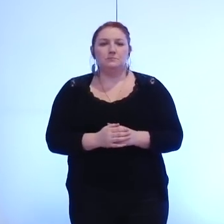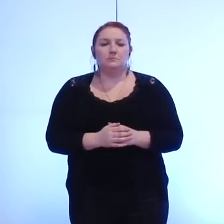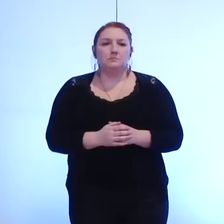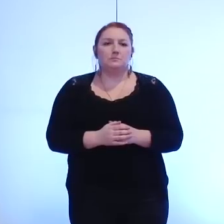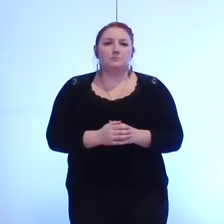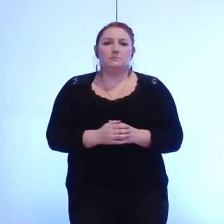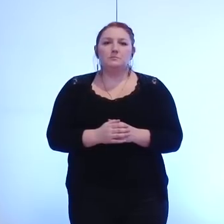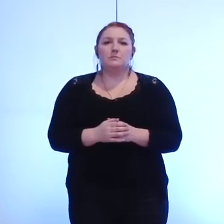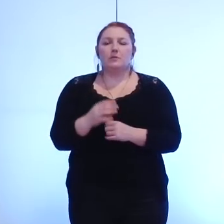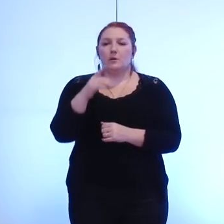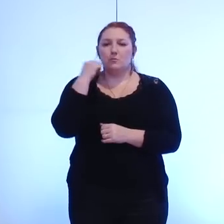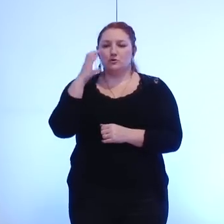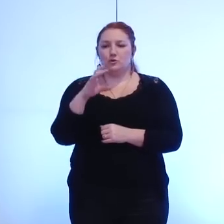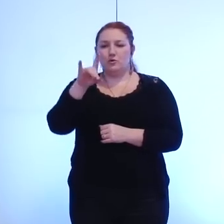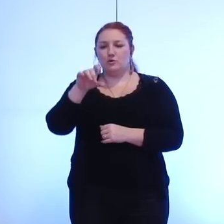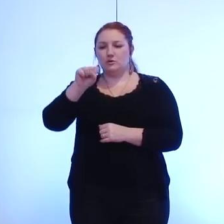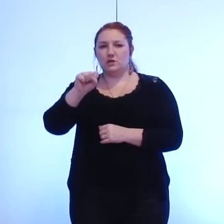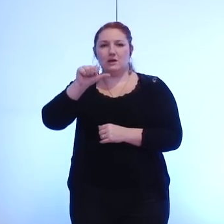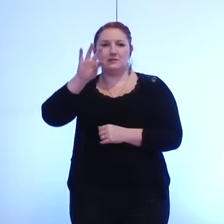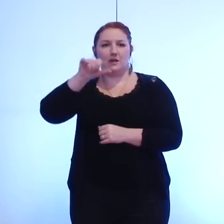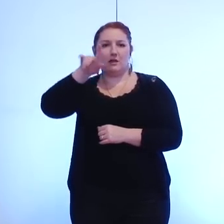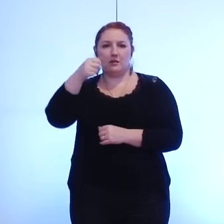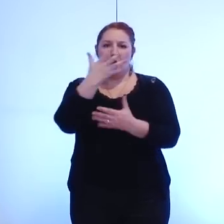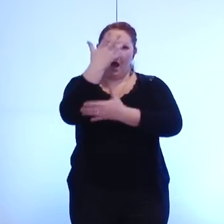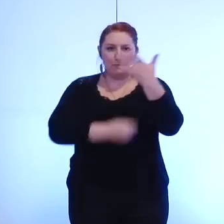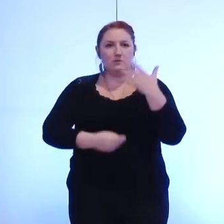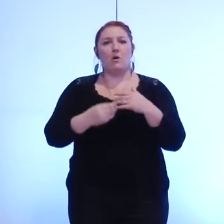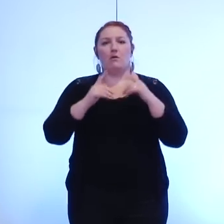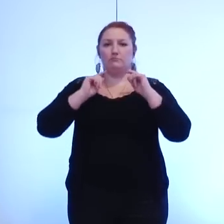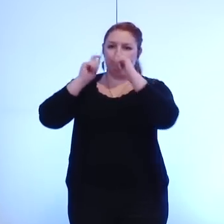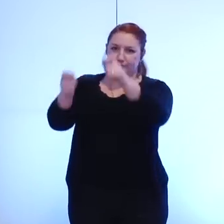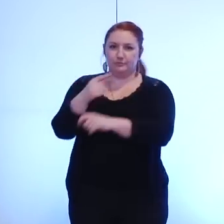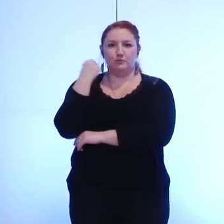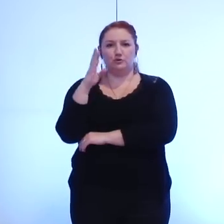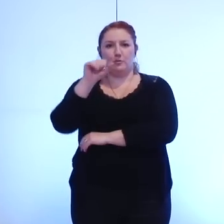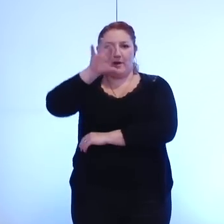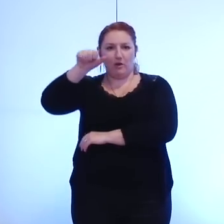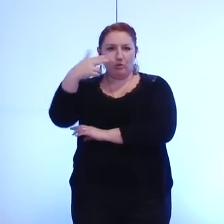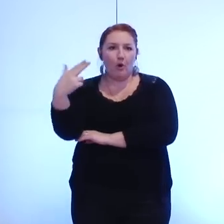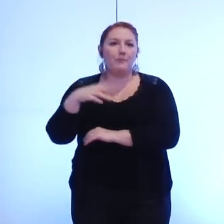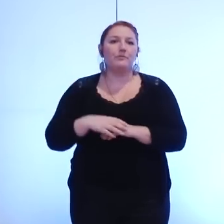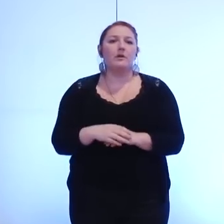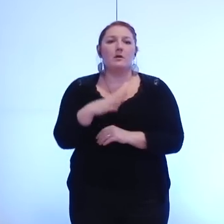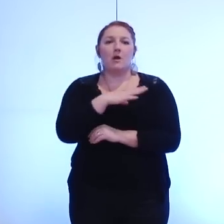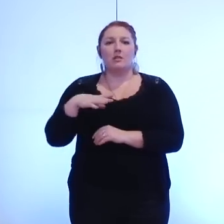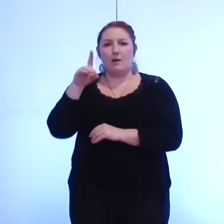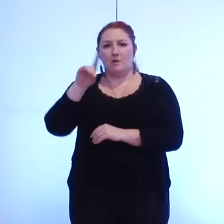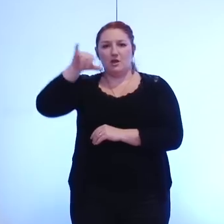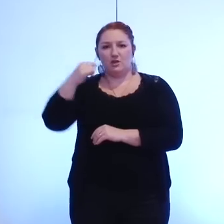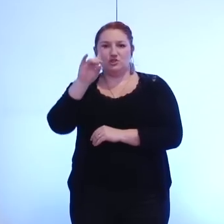Elisa Martin, Kim Sabri, Cap de Pont,